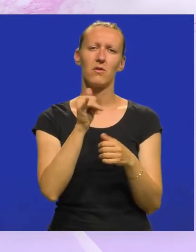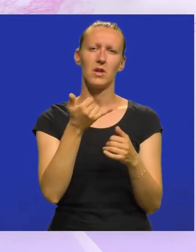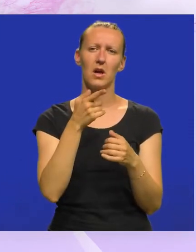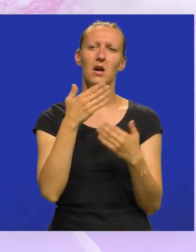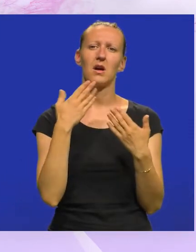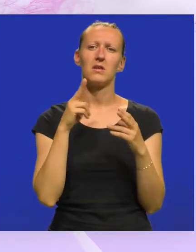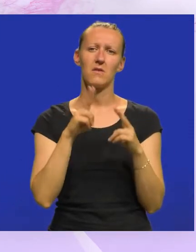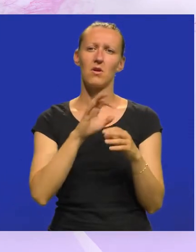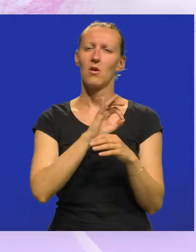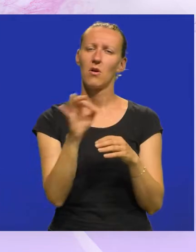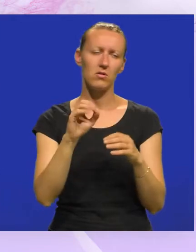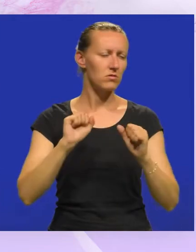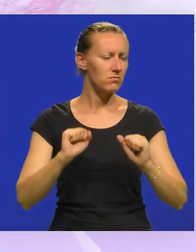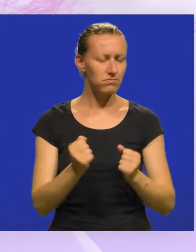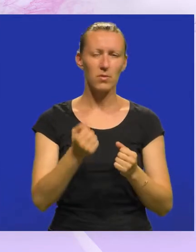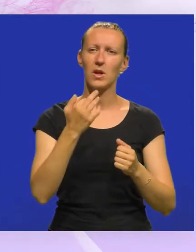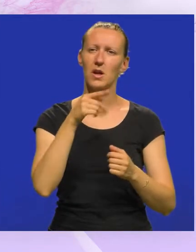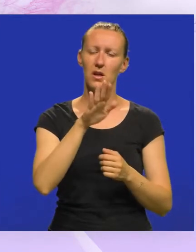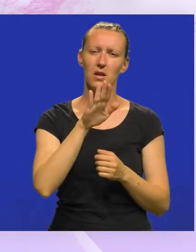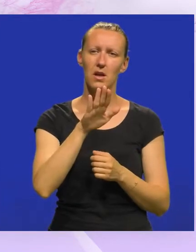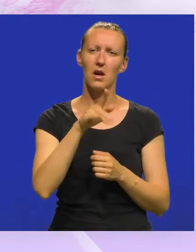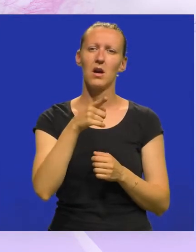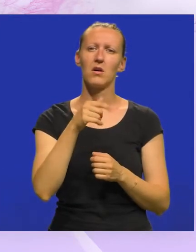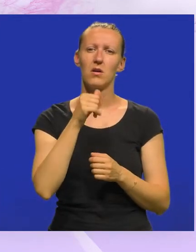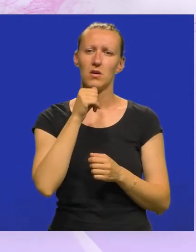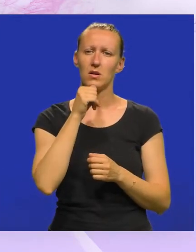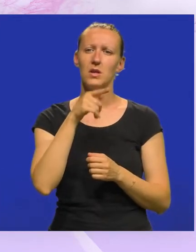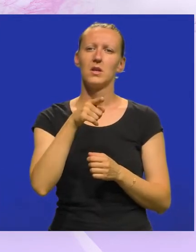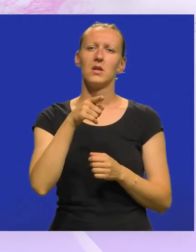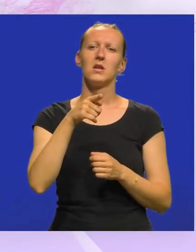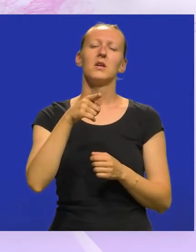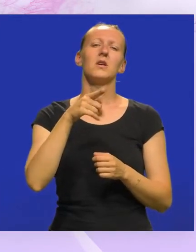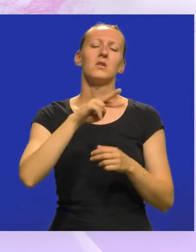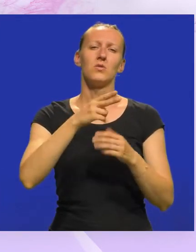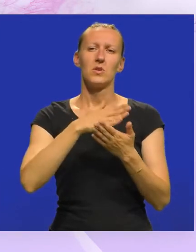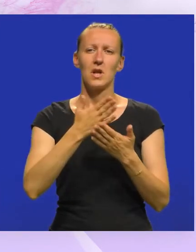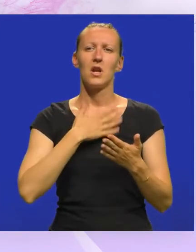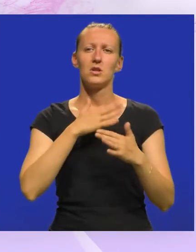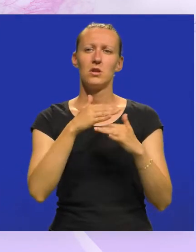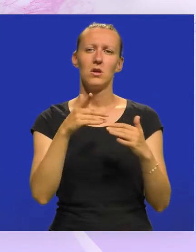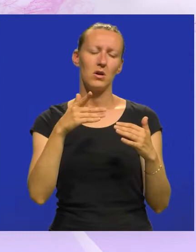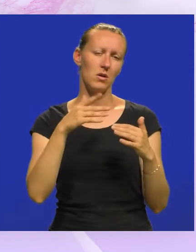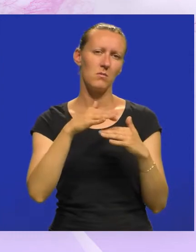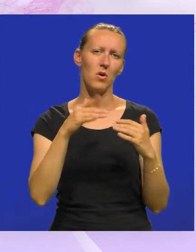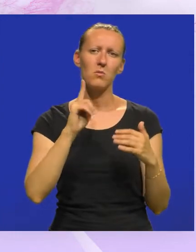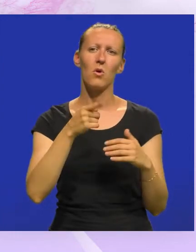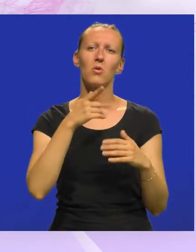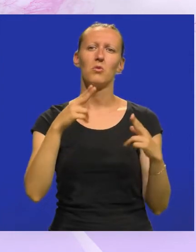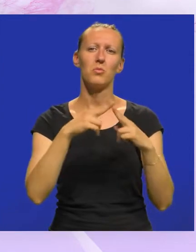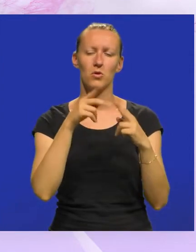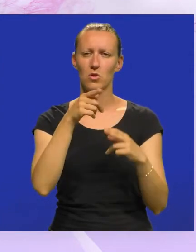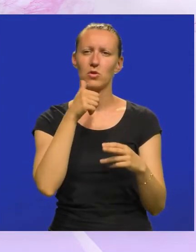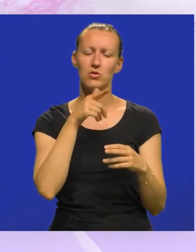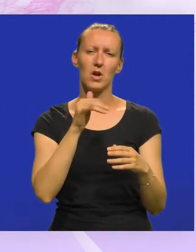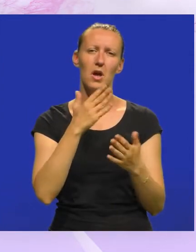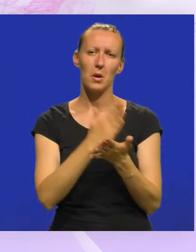eto da hvali vrijedna inicijativa pogotovo jer tako i s druge strane našeg mora mogu eto upoznati